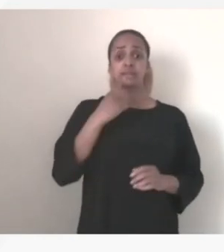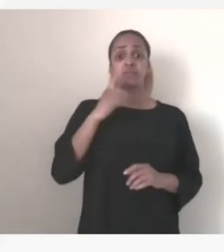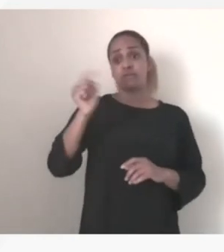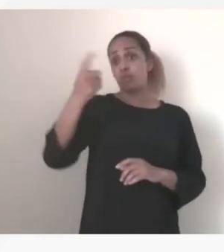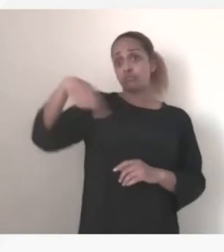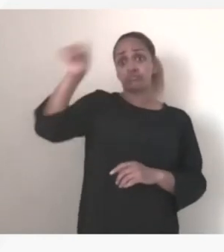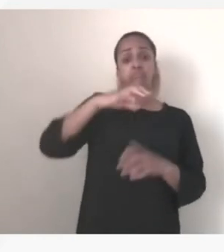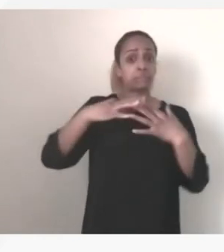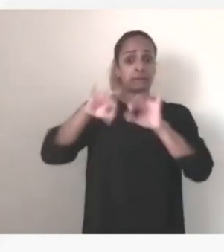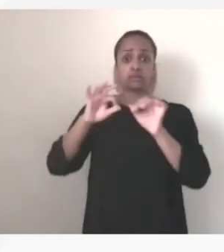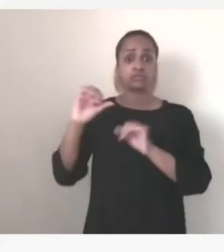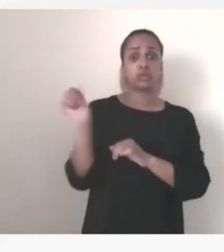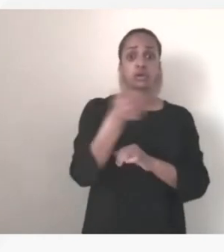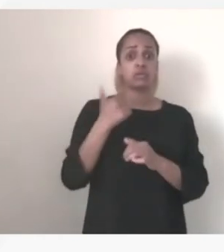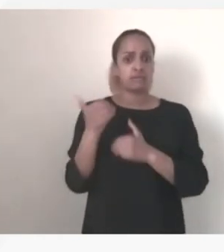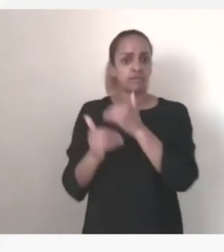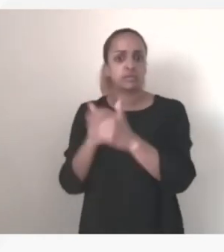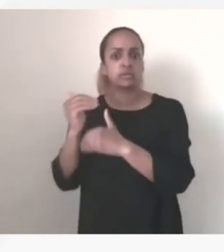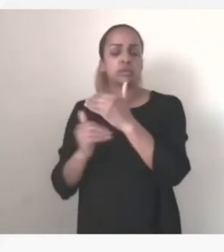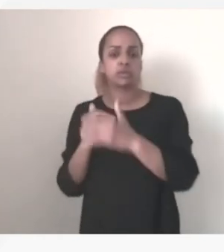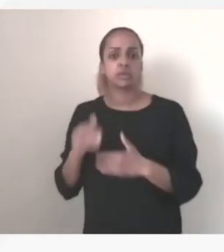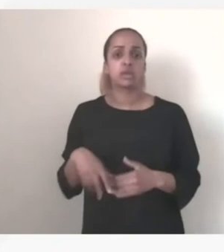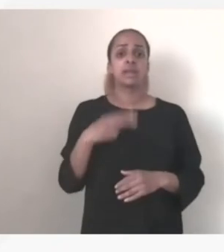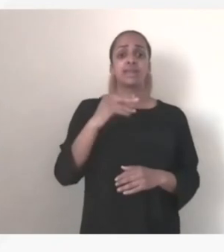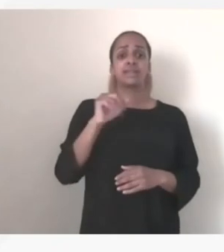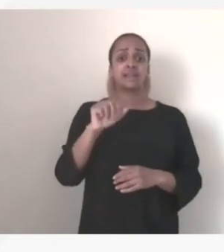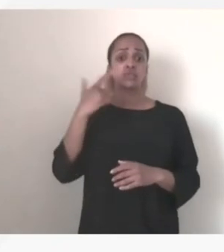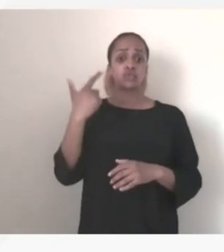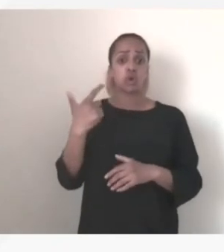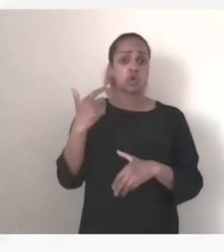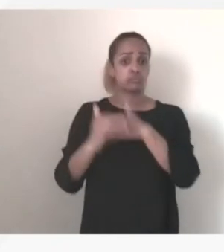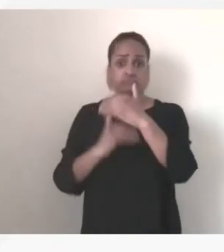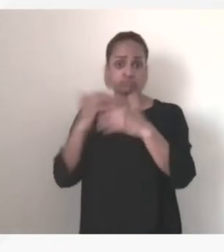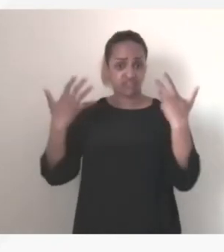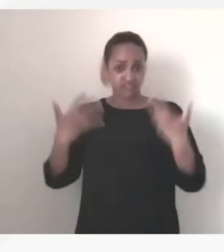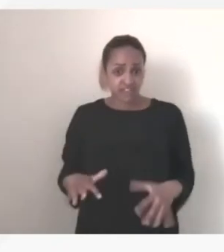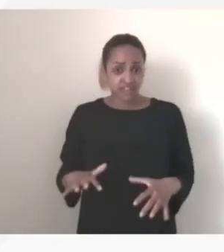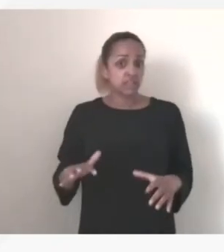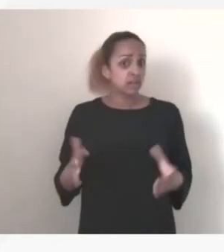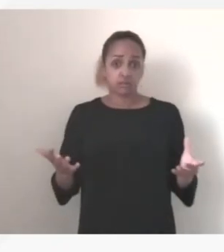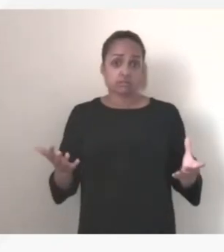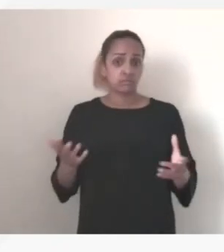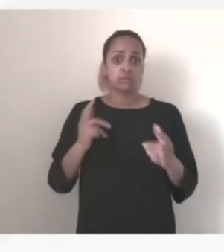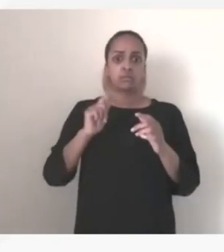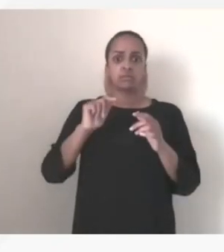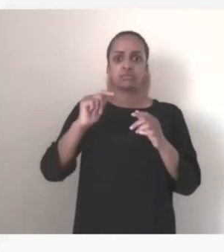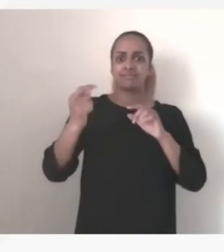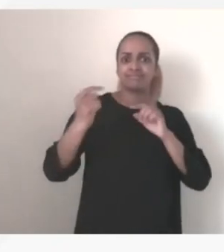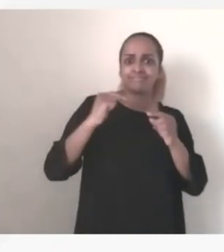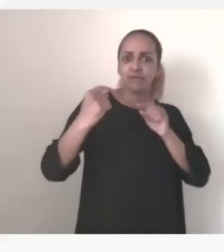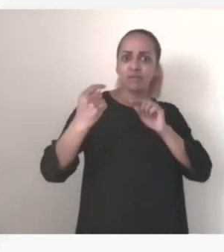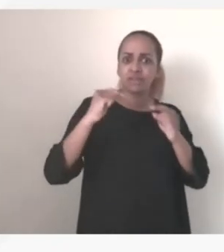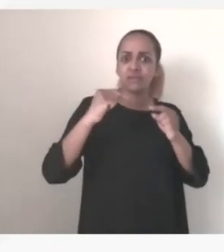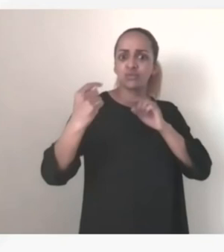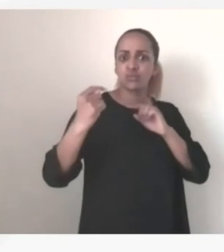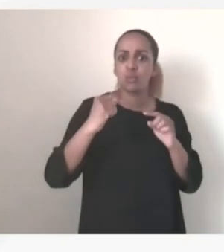la Nice 2 est proposée et nous espérons maintenant terminer du reste des négociations sous la présidence française